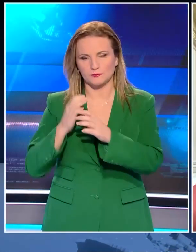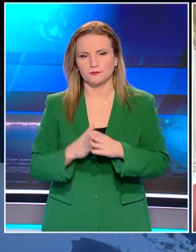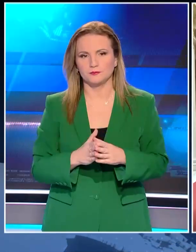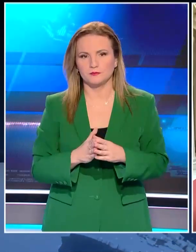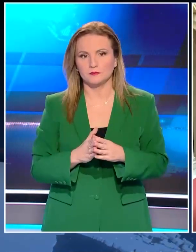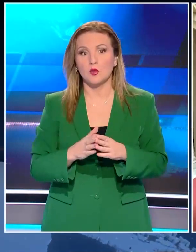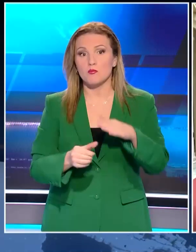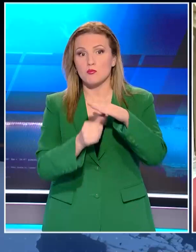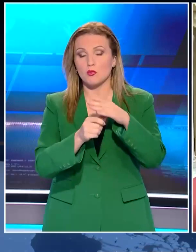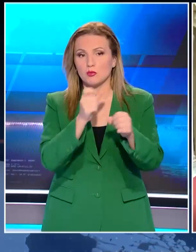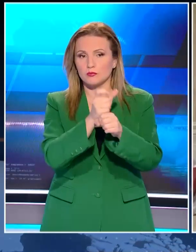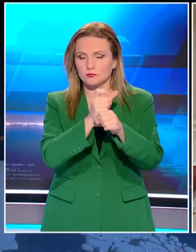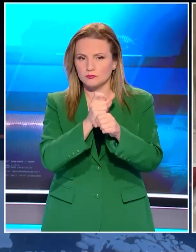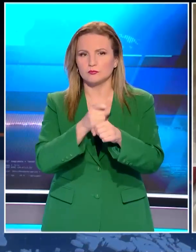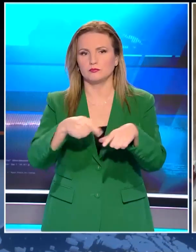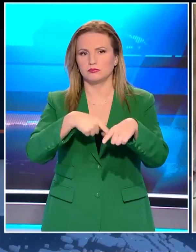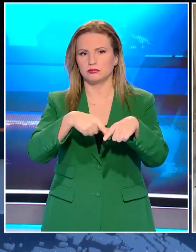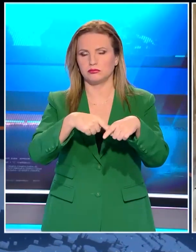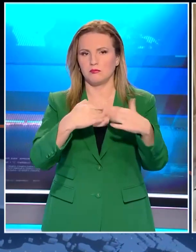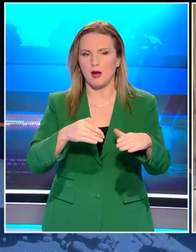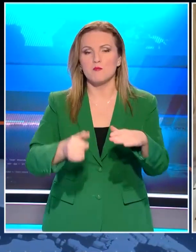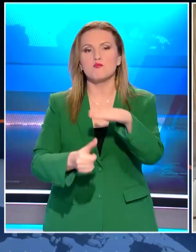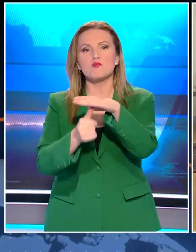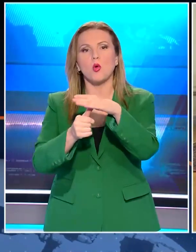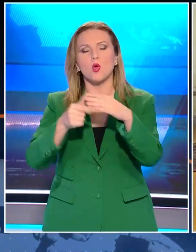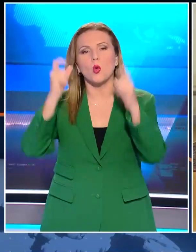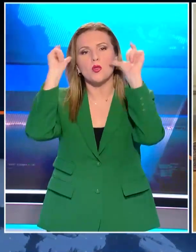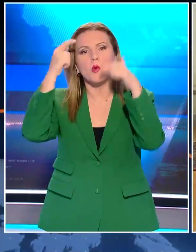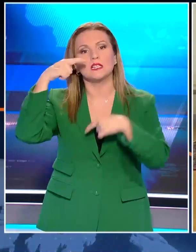Η Προεδρική Φρουρά είπε πρότιτα κάλαντα στην Πρόεδρο της Δημοκρατίας.